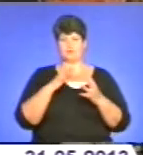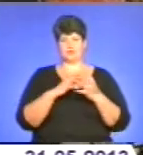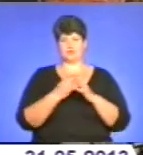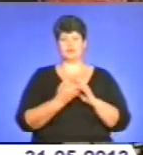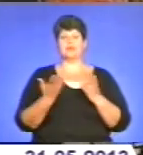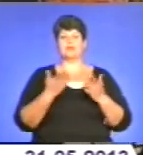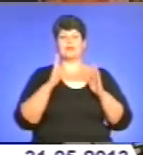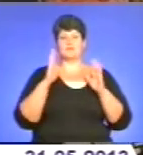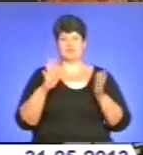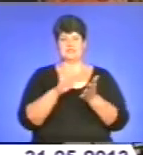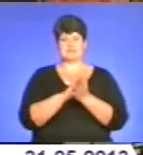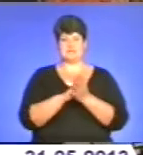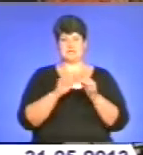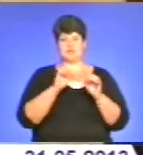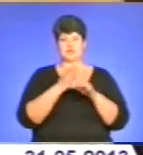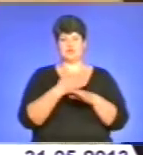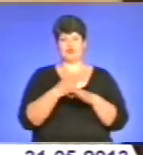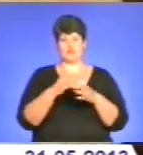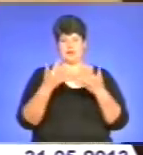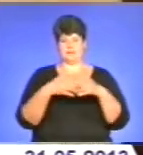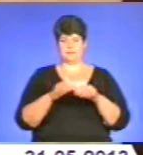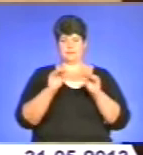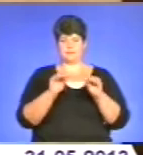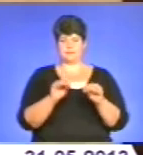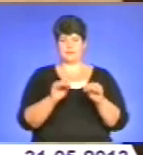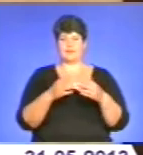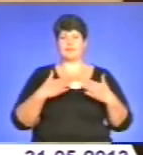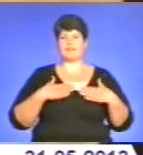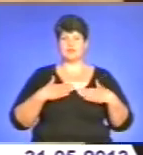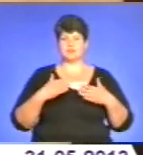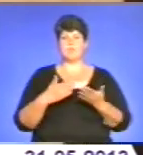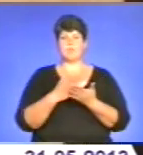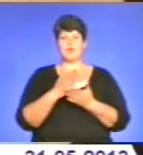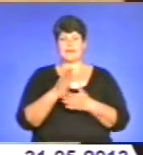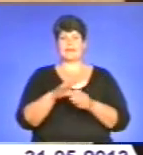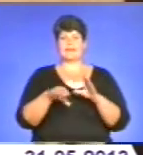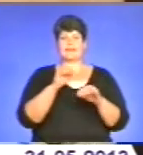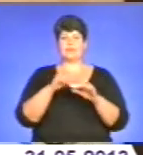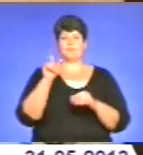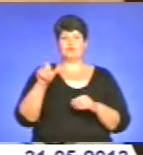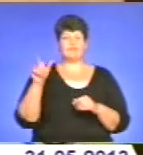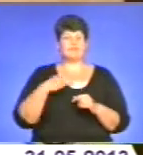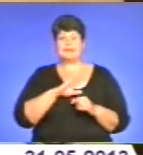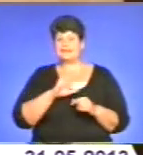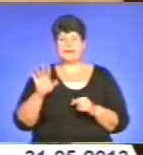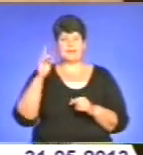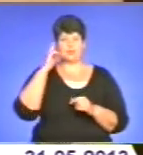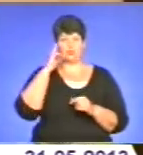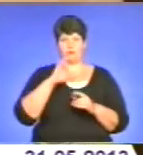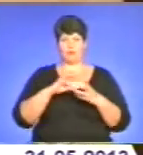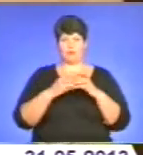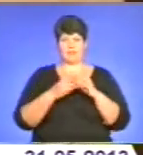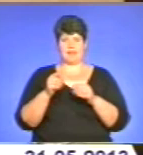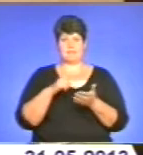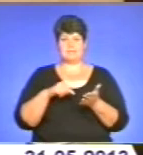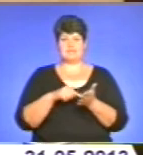буде сміттєсортувальна лінія. Наші політики, депутати, шановні, вони не думають про проблеми міста.